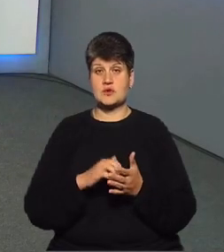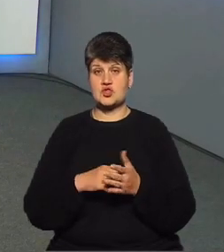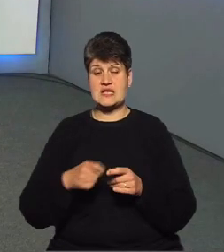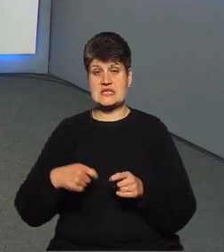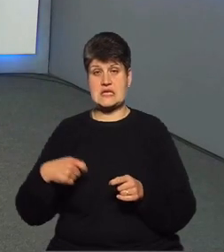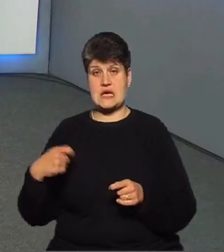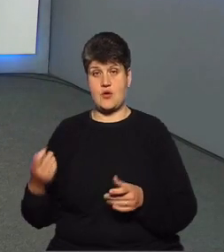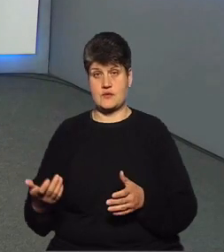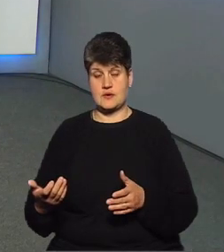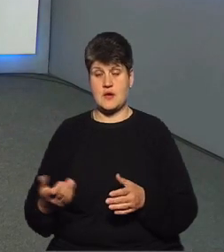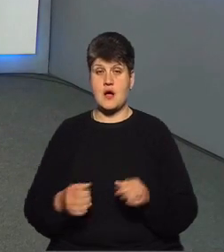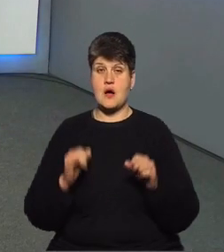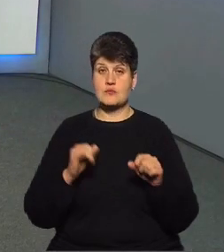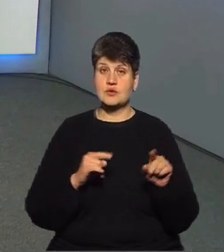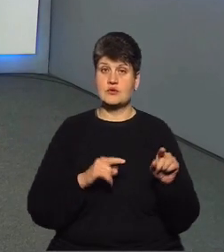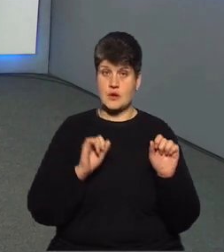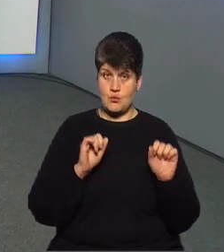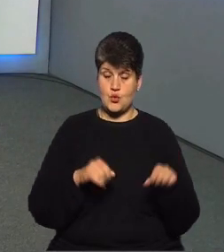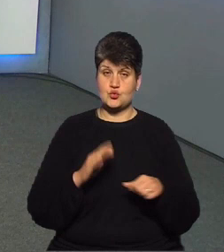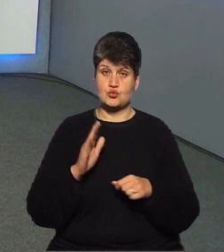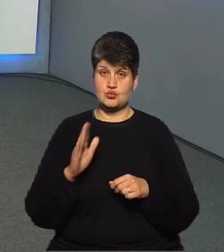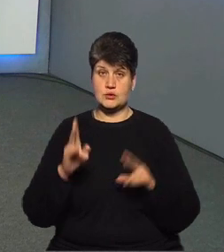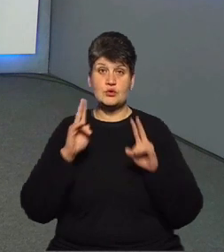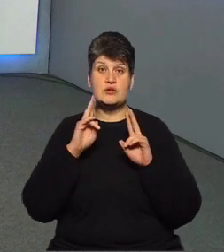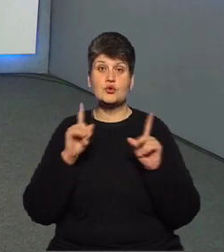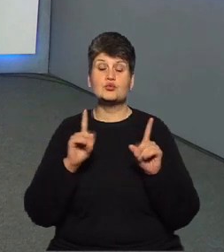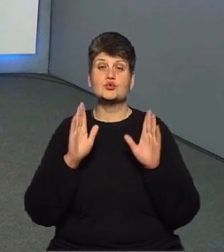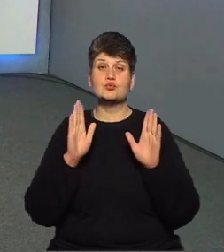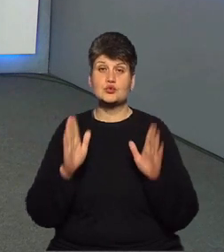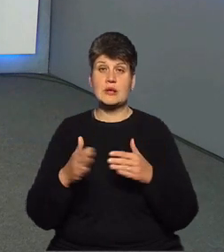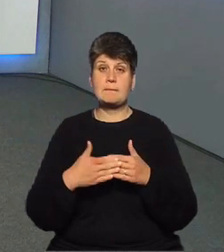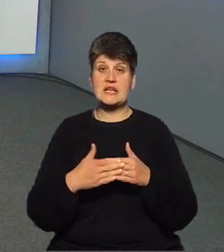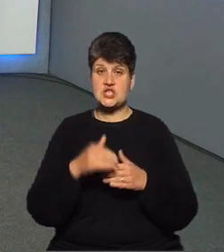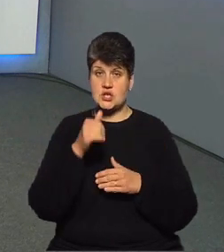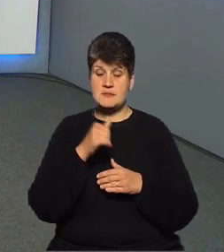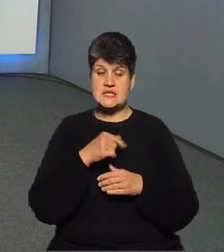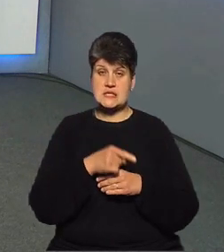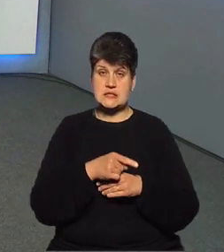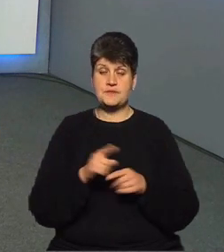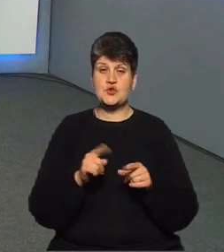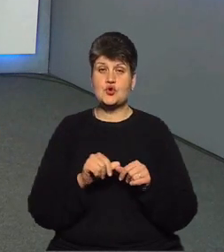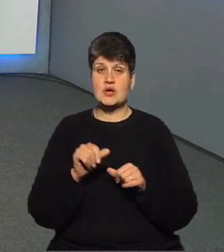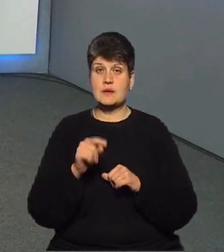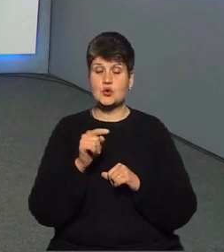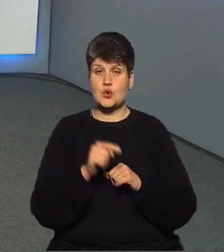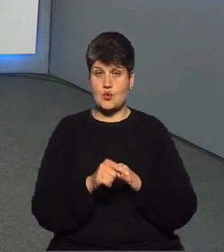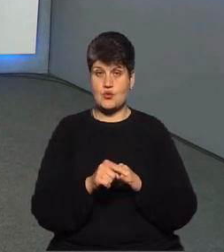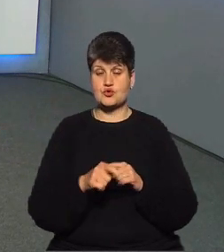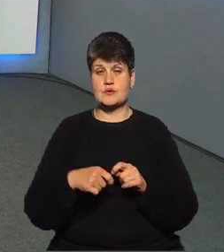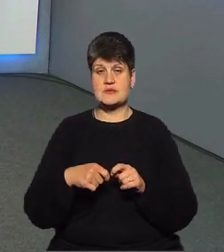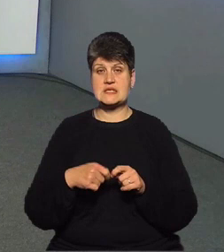ймовірно, що можуть бути, тому що невідомо, що відбудеться на найближчі місяці. Що, окрім того, що затягується час,